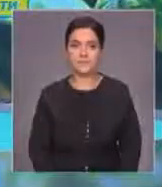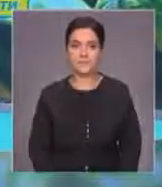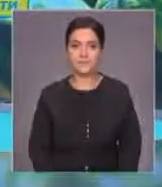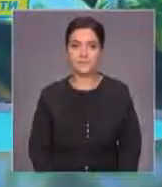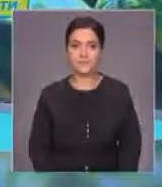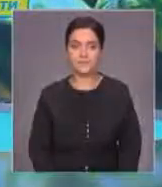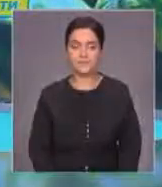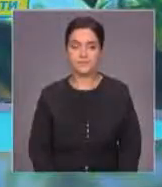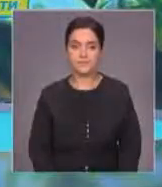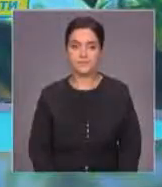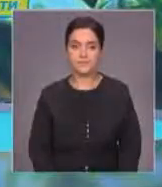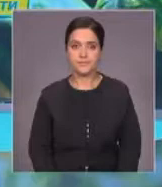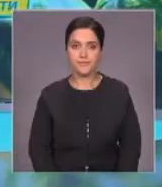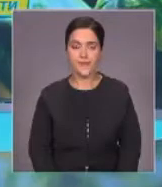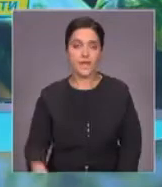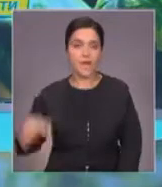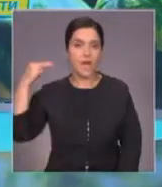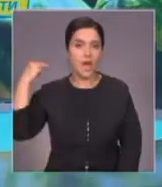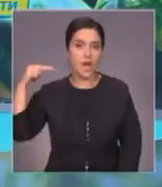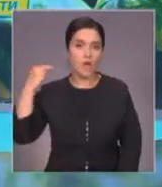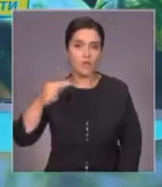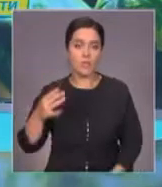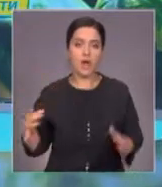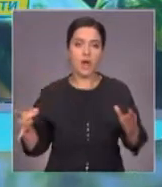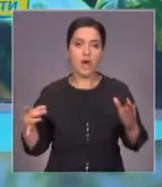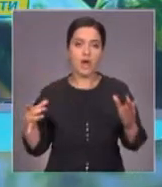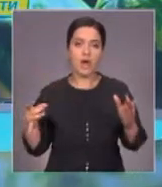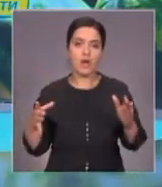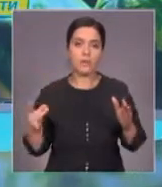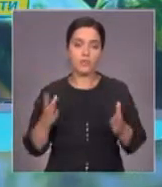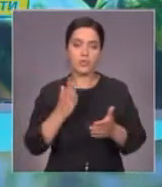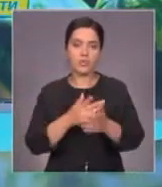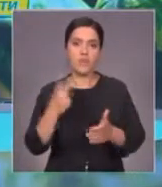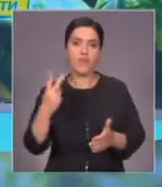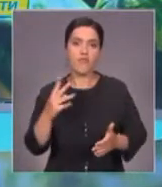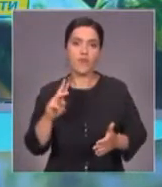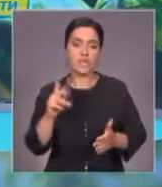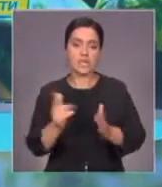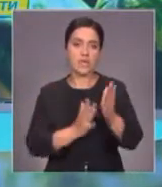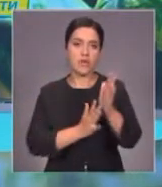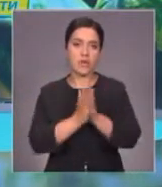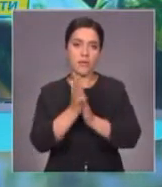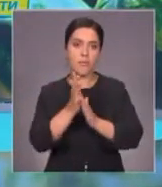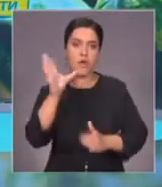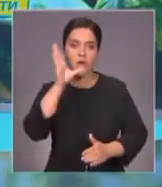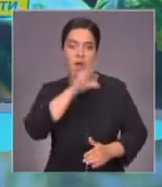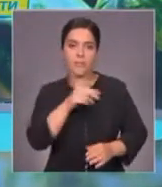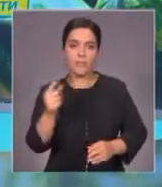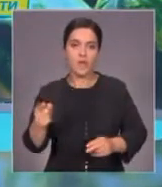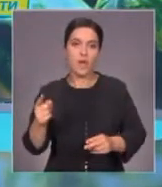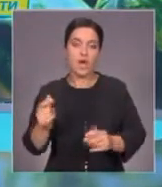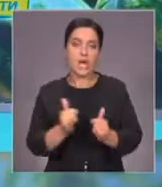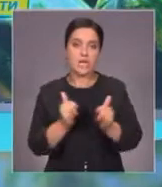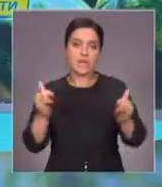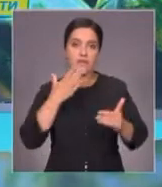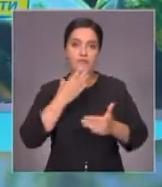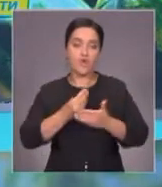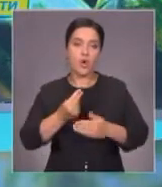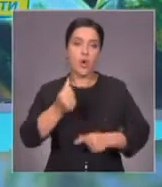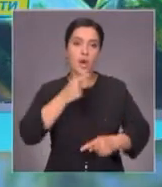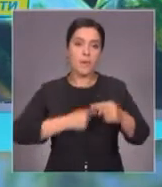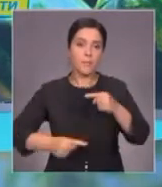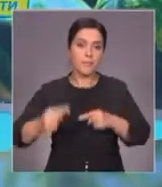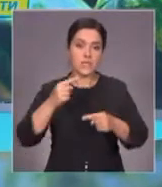К другим темам. Актюпинский бахчевод выращивает арбузы весом в 20 с лишним килограммов. На развитие своего бизнеса